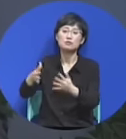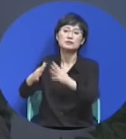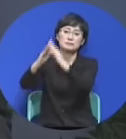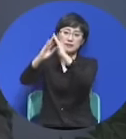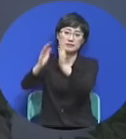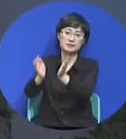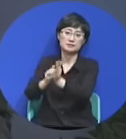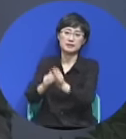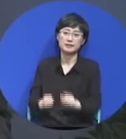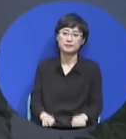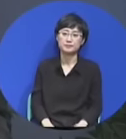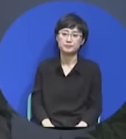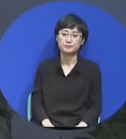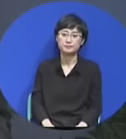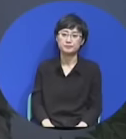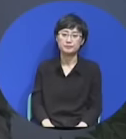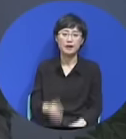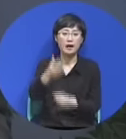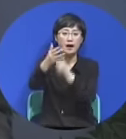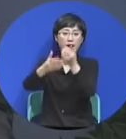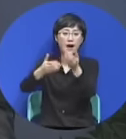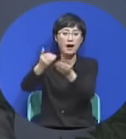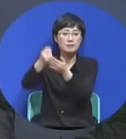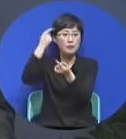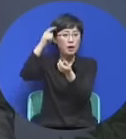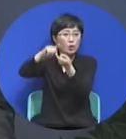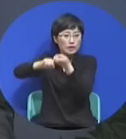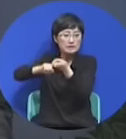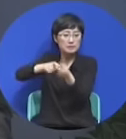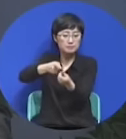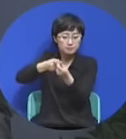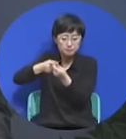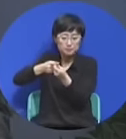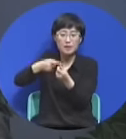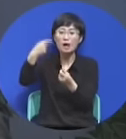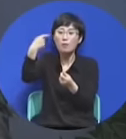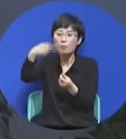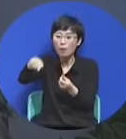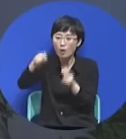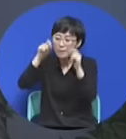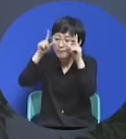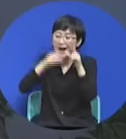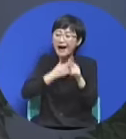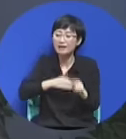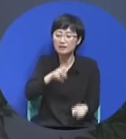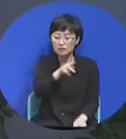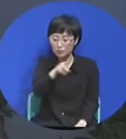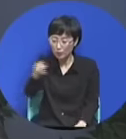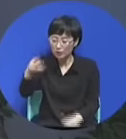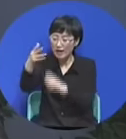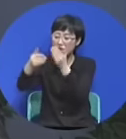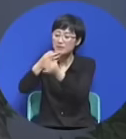하나님의 제일 관심이 어디냐를 아는 것이 하나님의 음성을 듣는 겁니다.